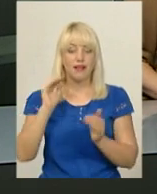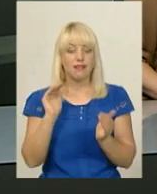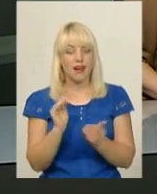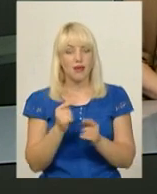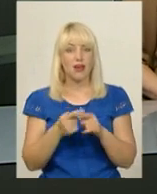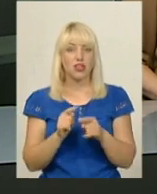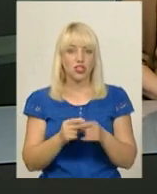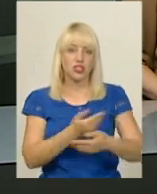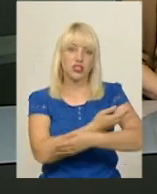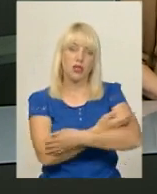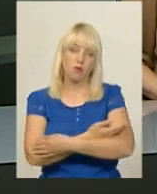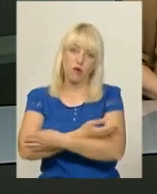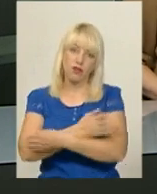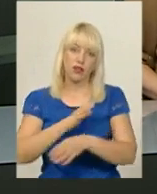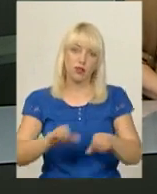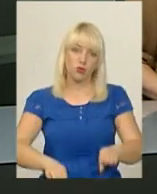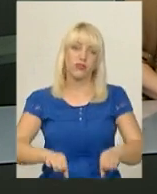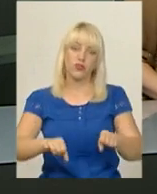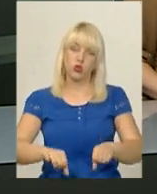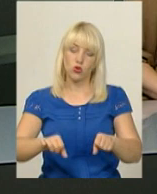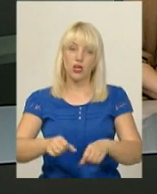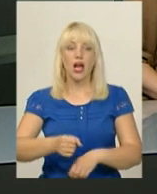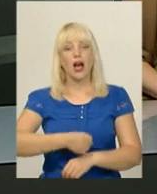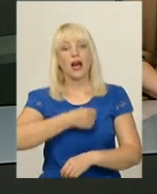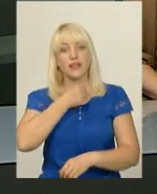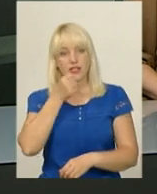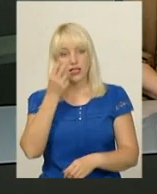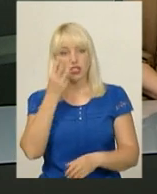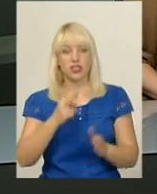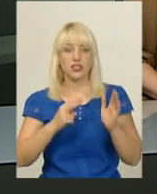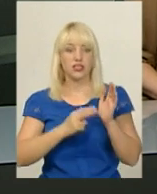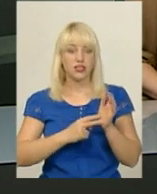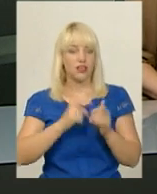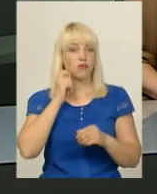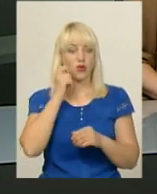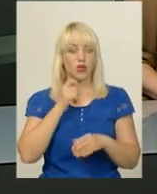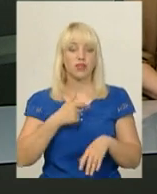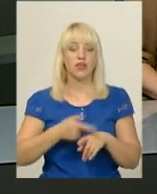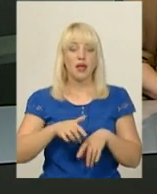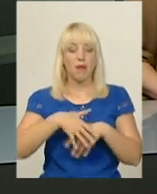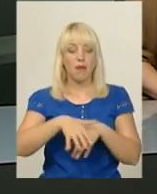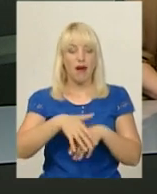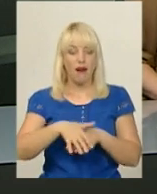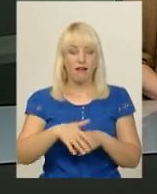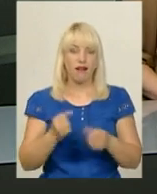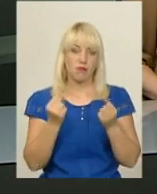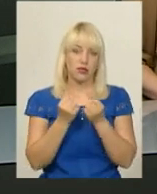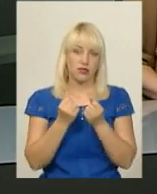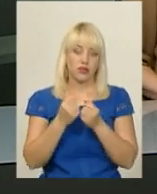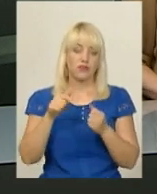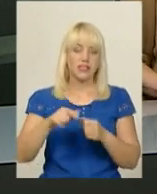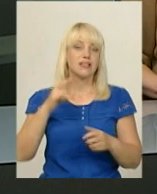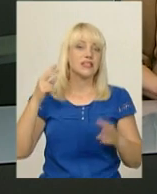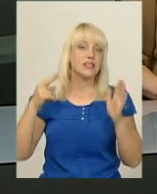вони їхали у дитячих візочках найстаршим – 37 років. Парад близнюків відбувся у Хмельницькому в сьоми. Цьогоріч кількість